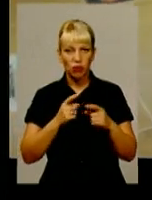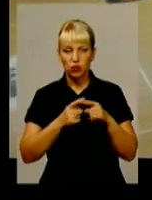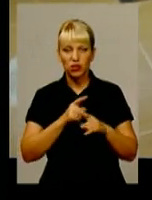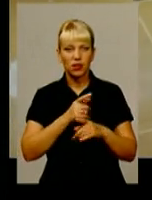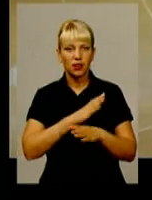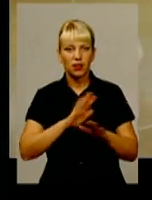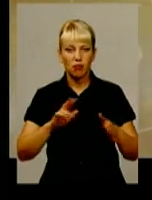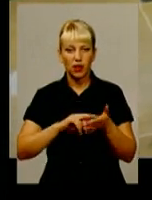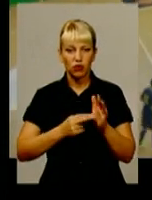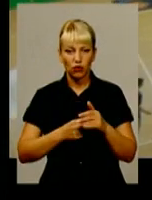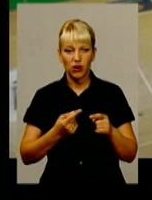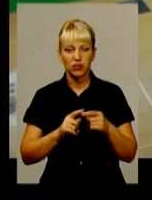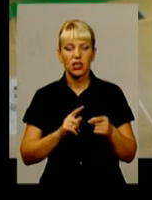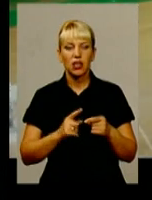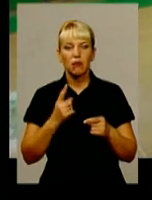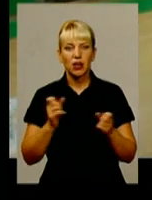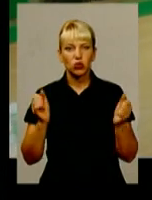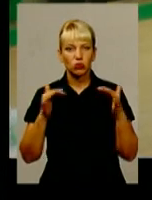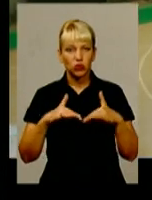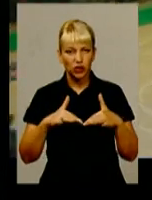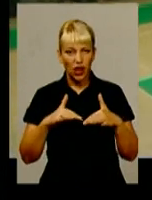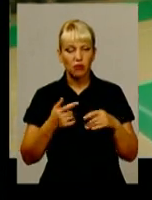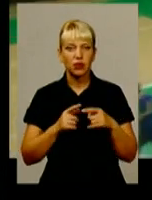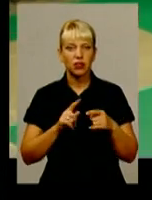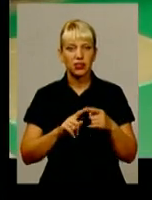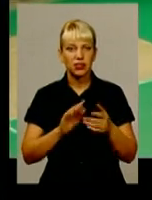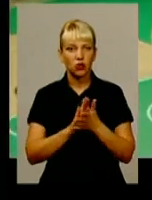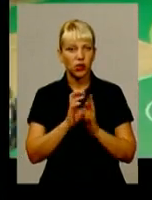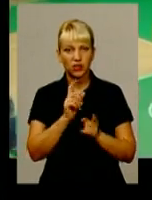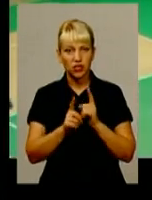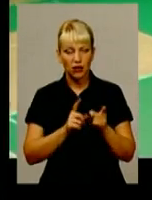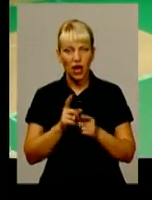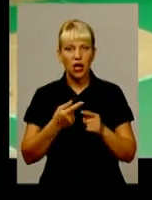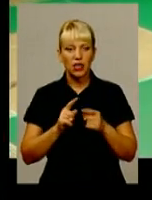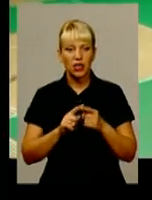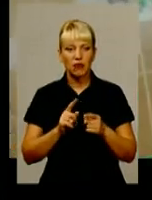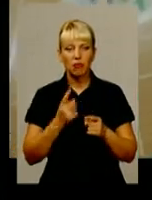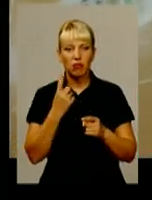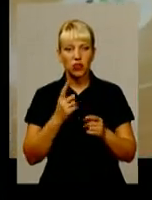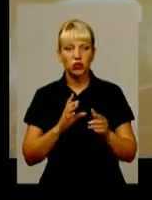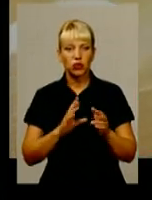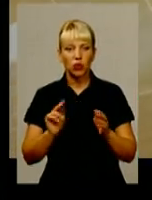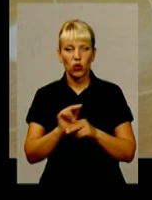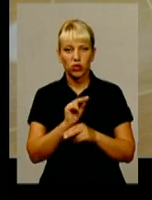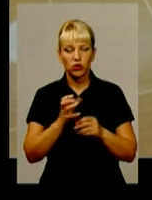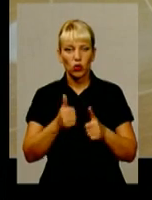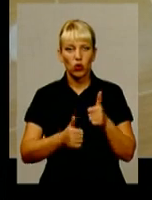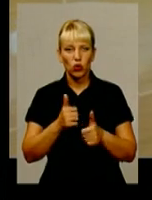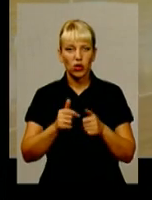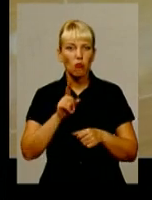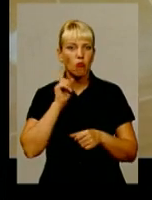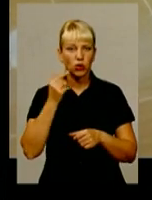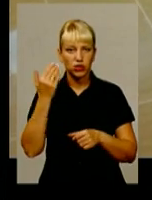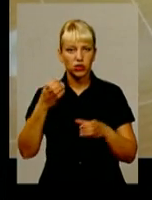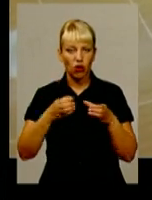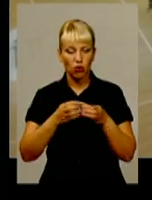першому таймі до гола справи не дійшло. Ситуація змінилася після перерви. Першими корективи в гру внесла українська молодіжка, представники якої двічі